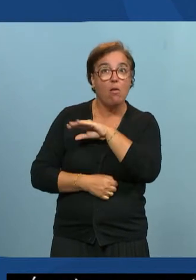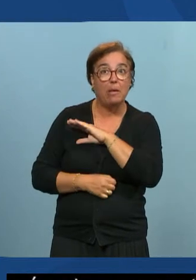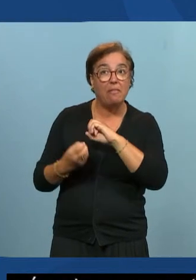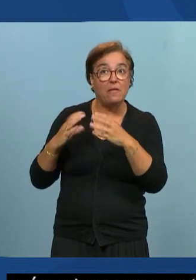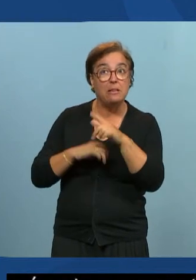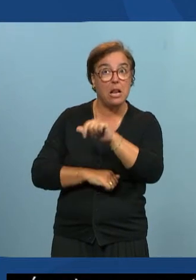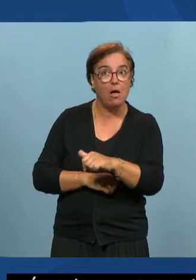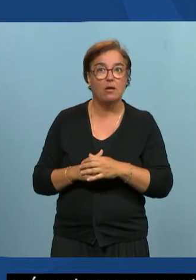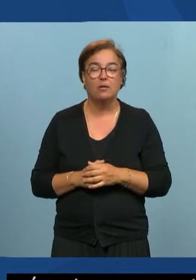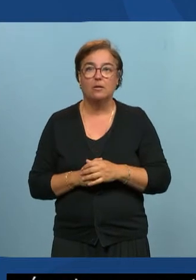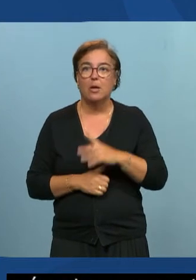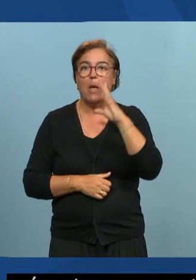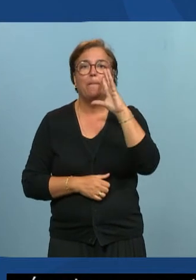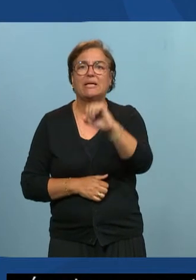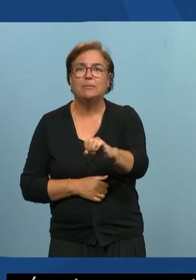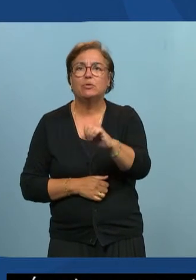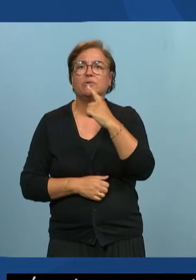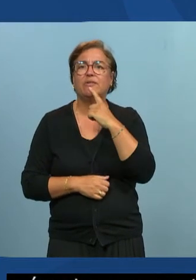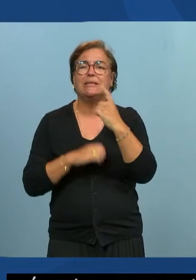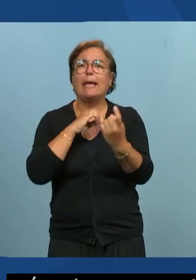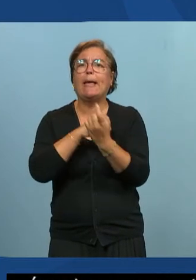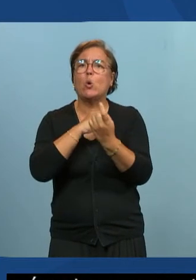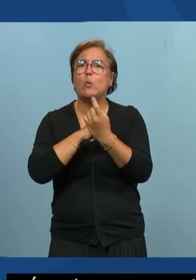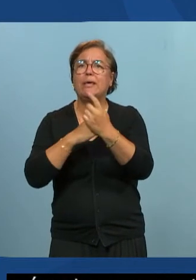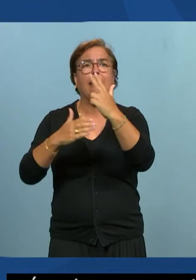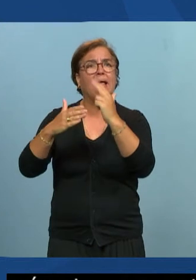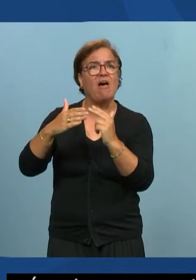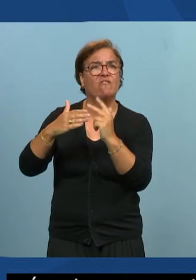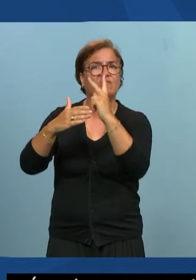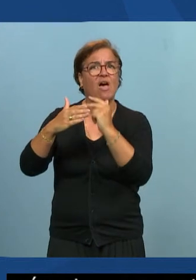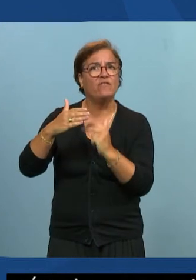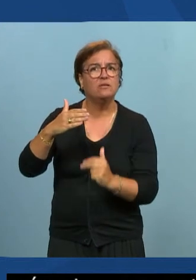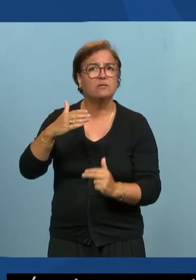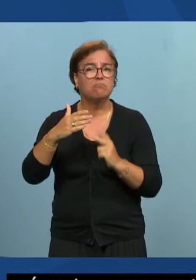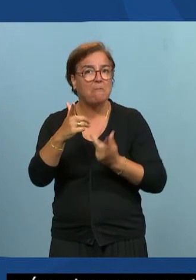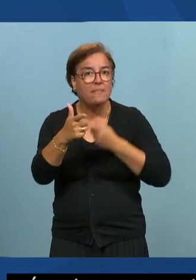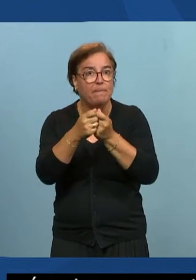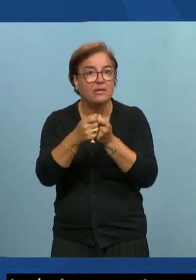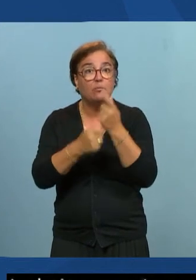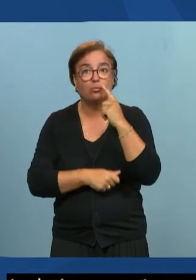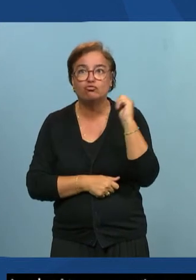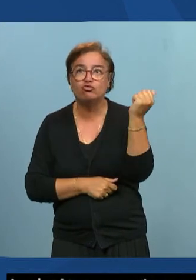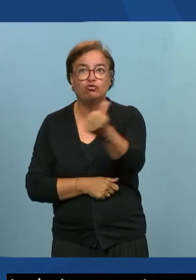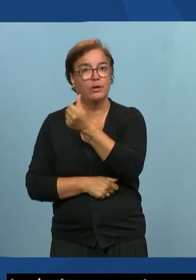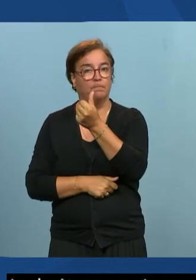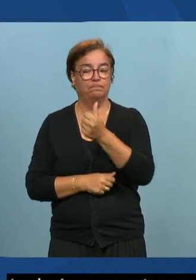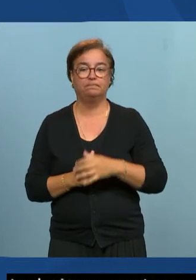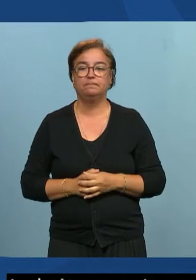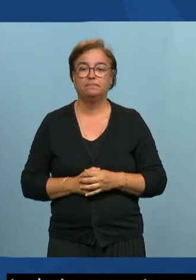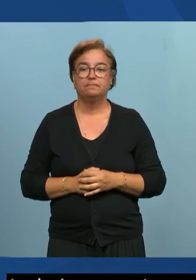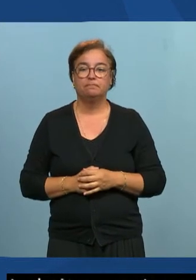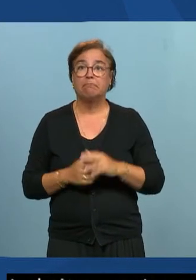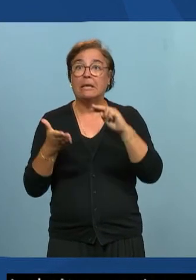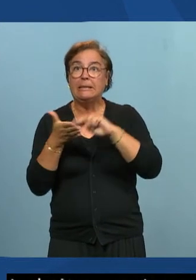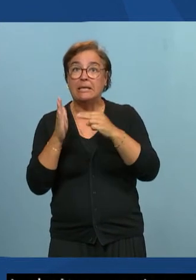vous êtes dans des bonnes conditions ergonomiques ou graphiques pour accéder aux informations qui sont diffusées ? Est-ce que